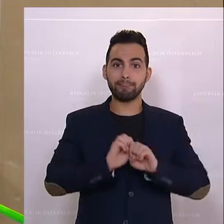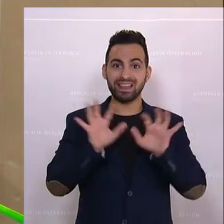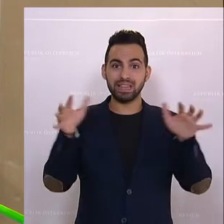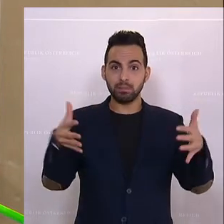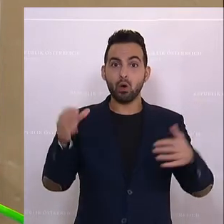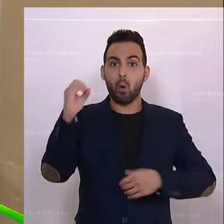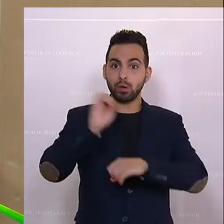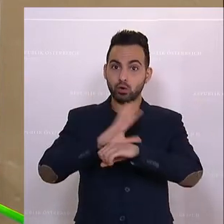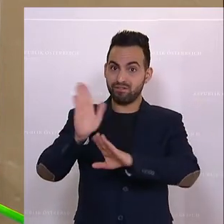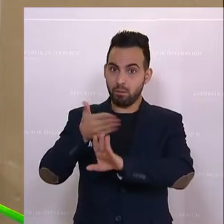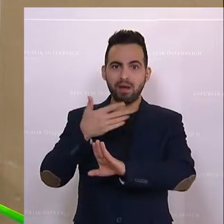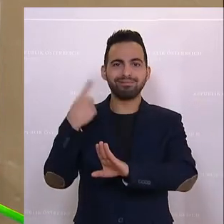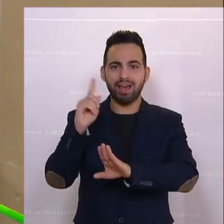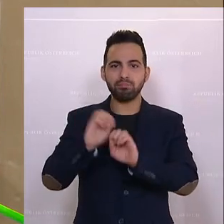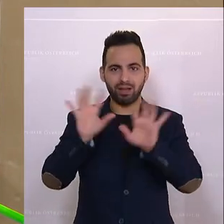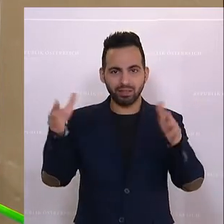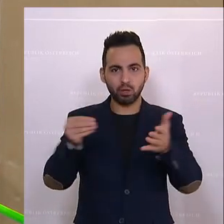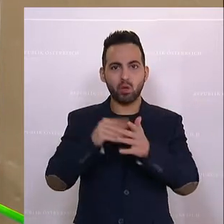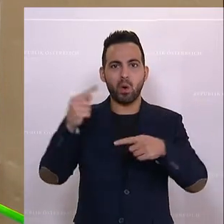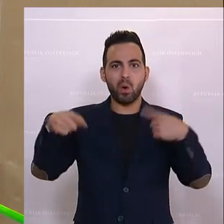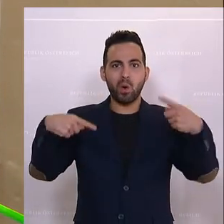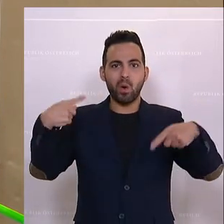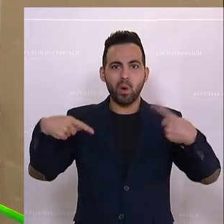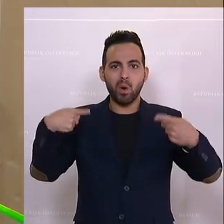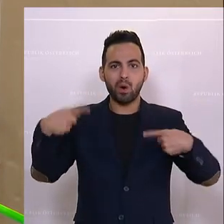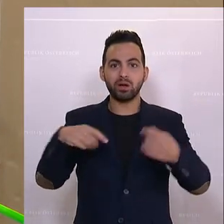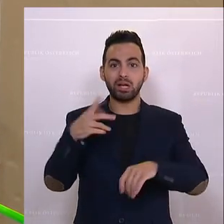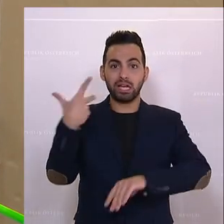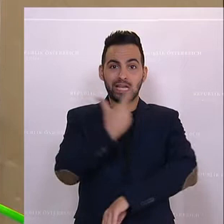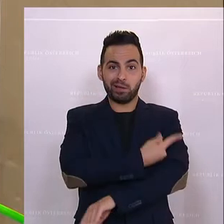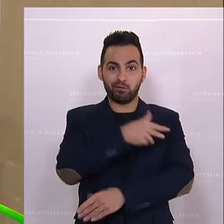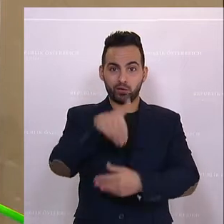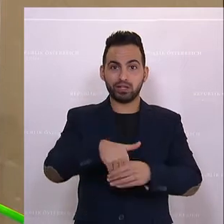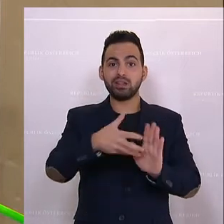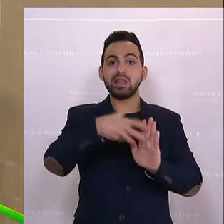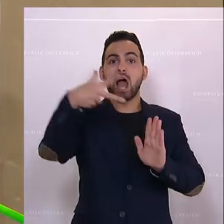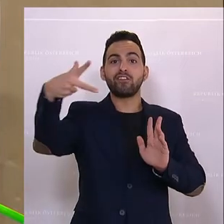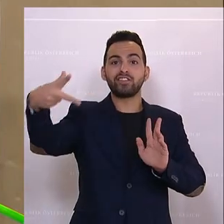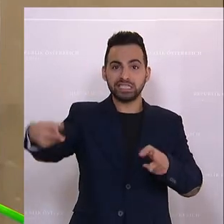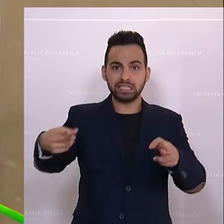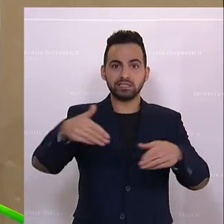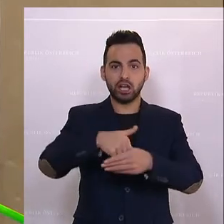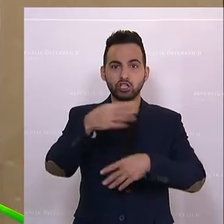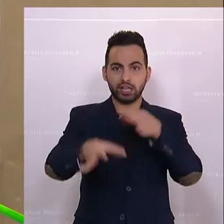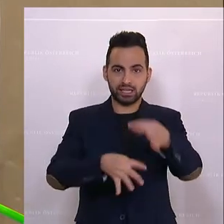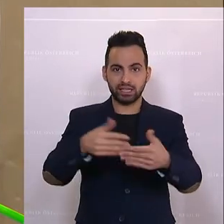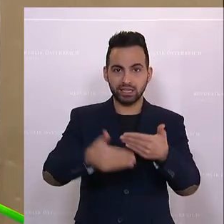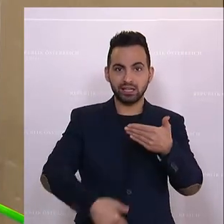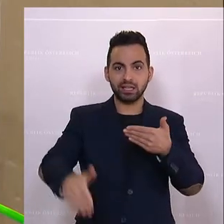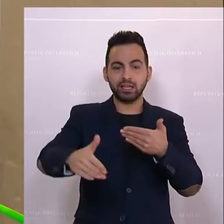Omikron nicht vorbei, auch wenn wir uns das wünschen. Und die Impfung ist halt eine langfristige Strategie. Ich bezeichne dieses